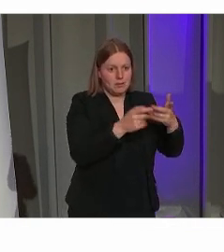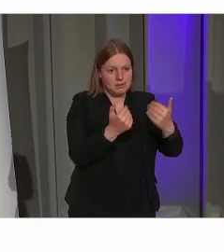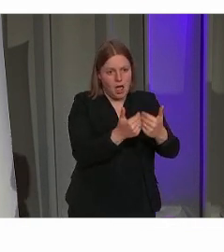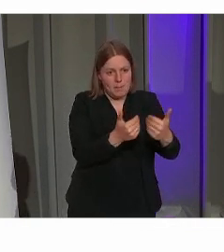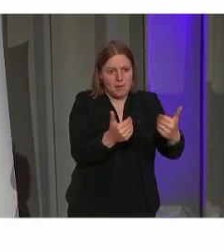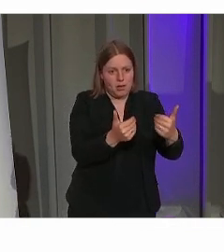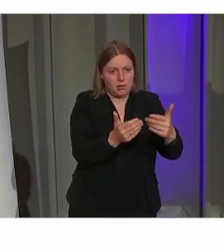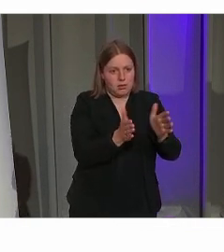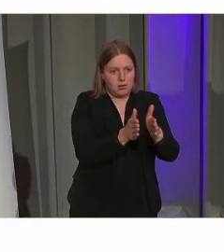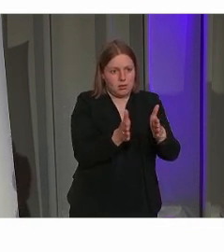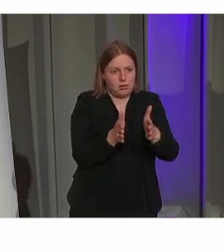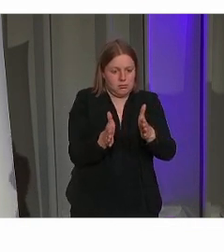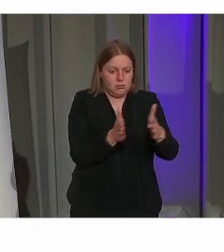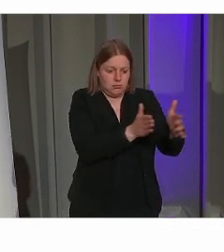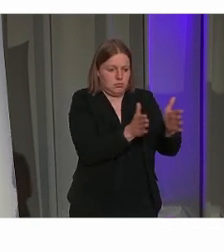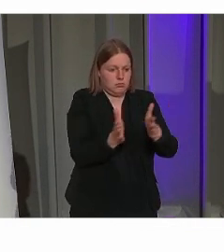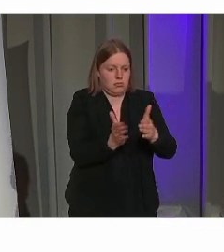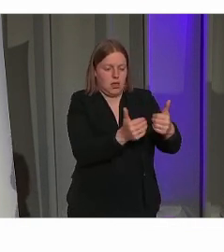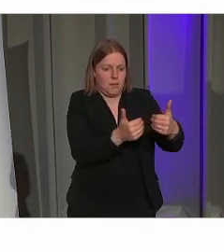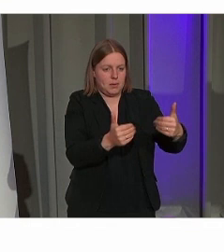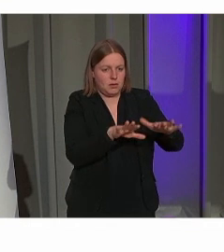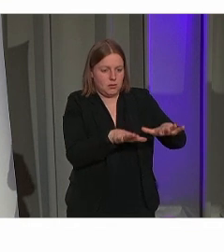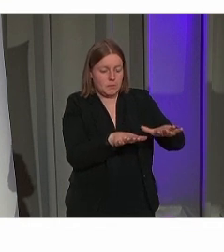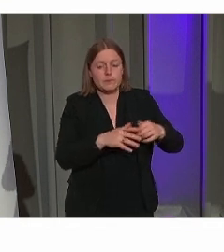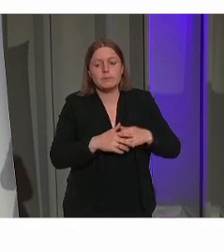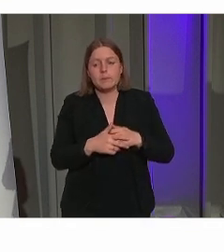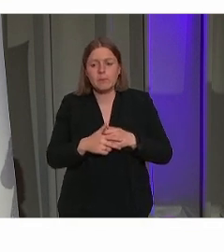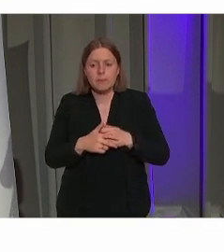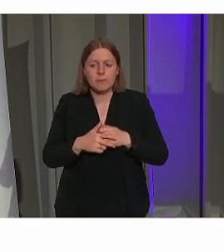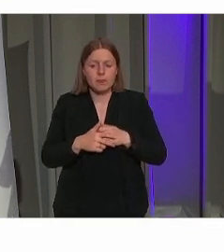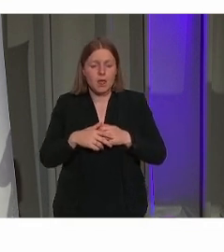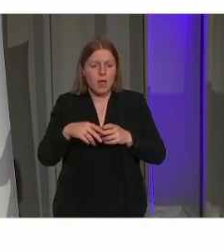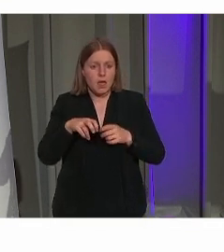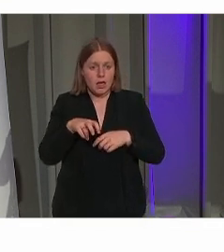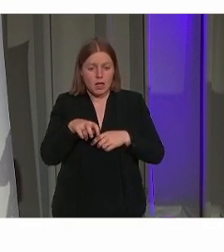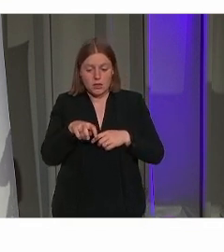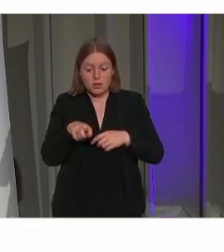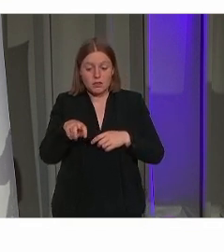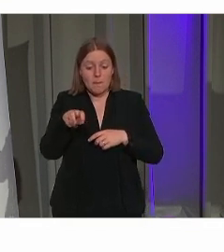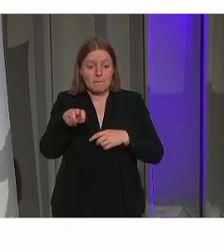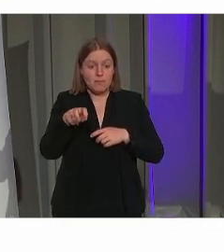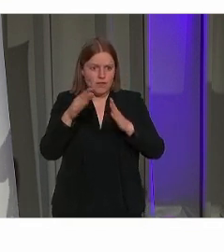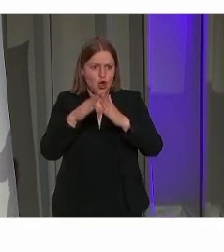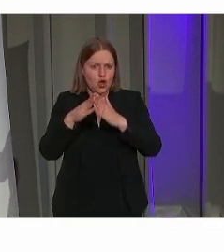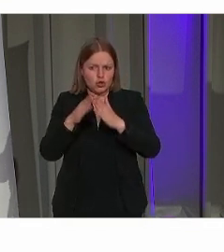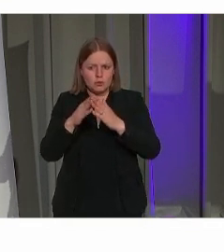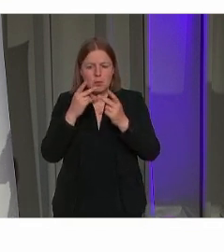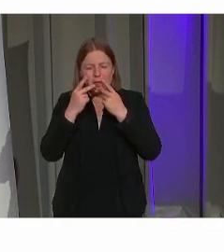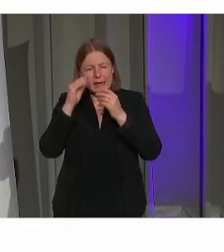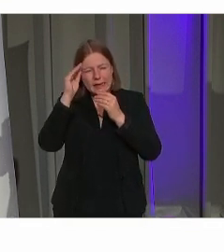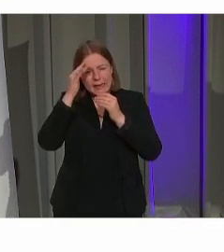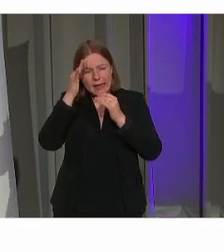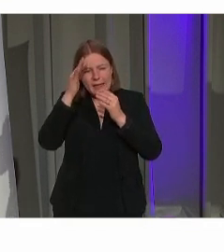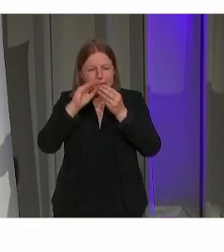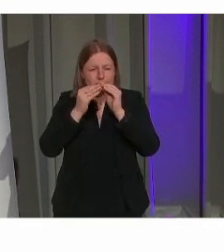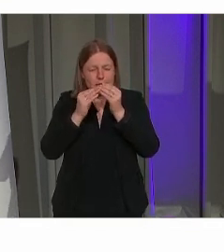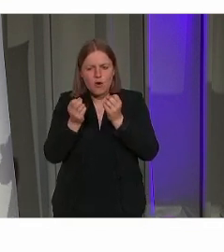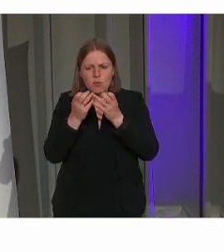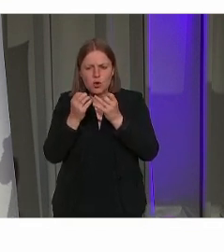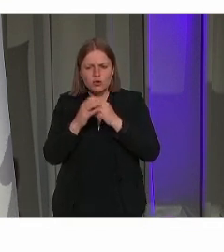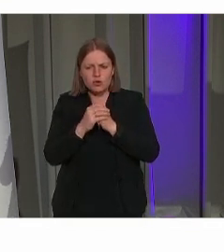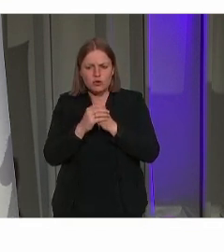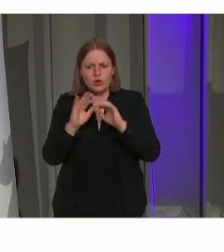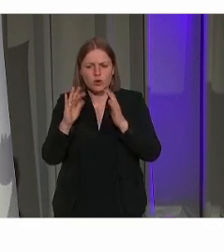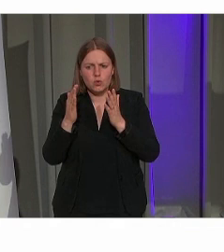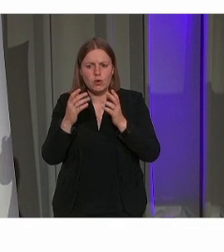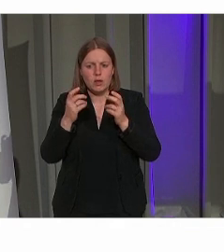weg heeft. Uiteindelijk is de trappartij creatief opgelost door een stukje het